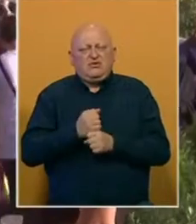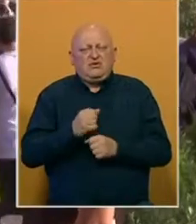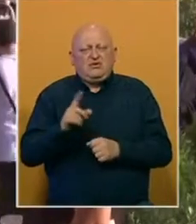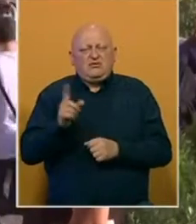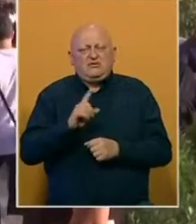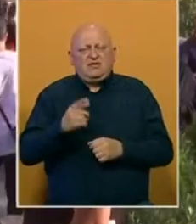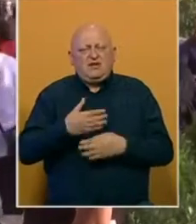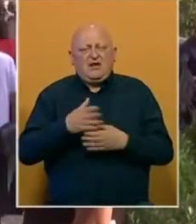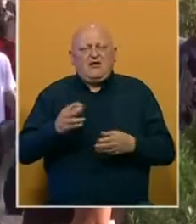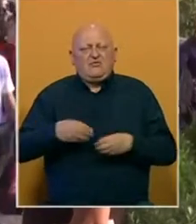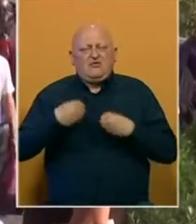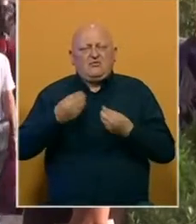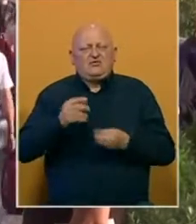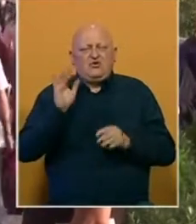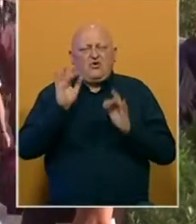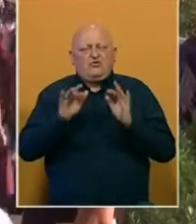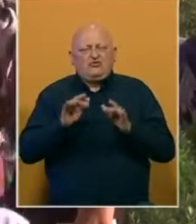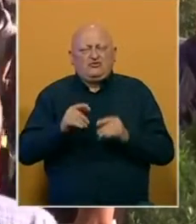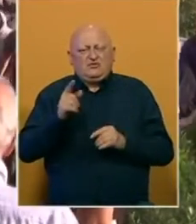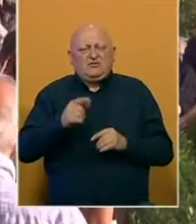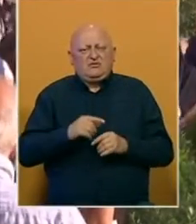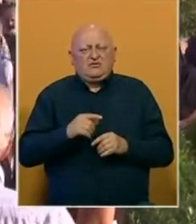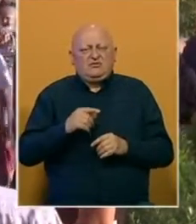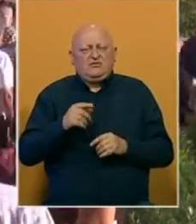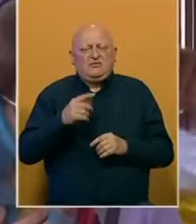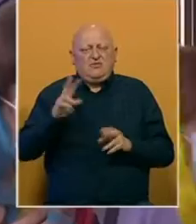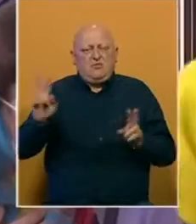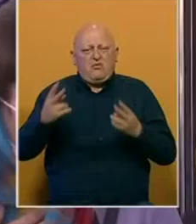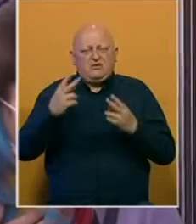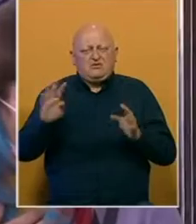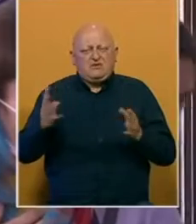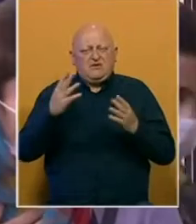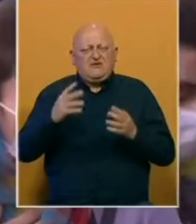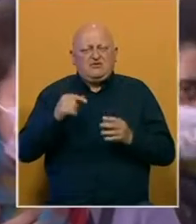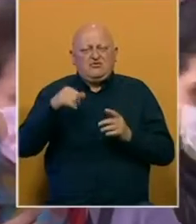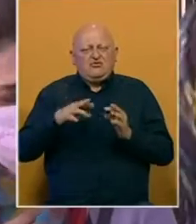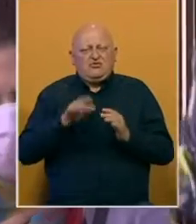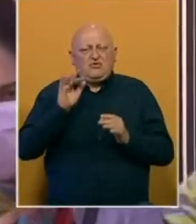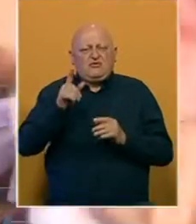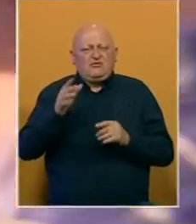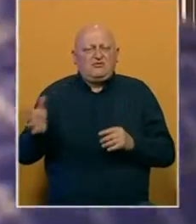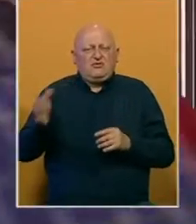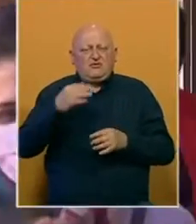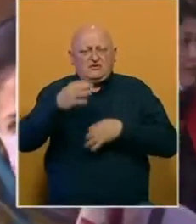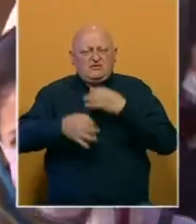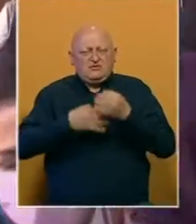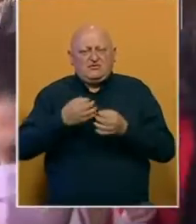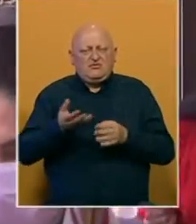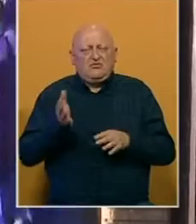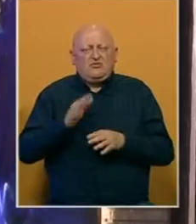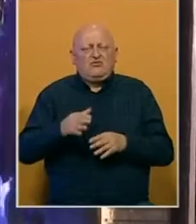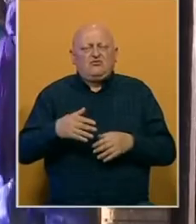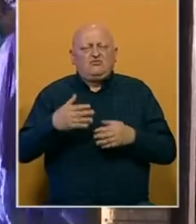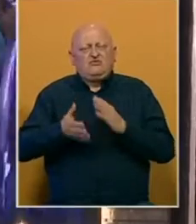nikada javno nije govorio o optužbama. Amnesty International je pozvao 19. lipnja da se protiv njega pokrene istraga zbog uloge u